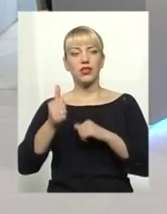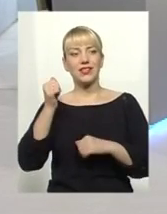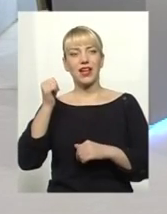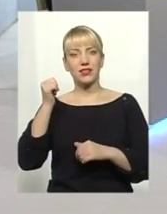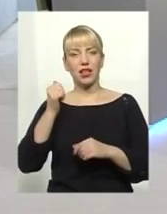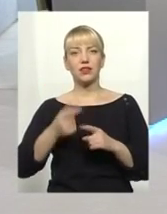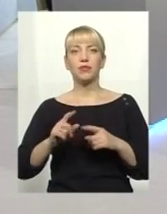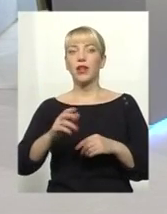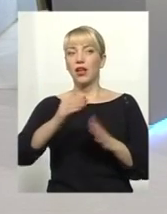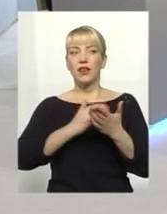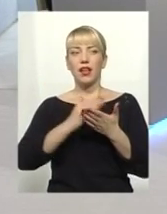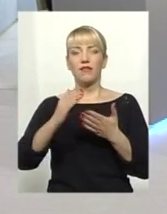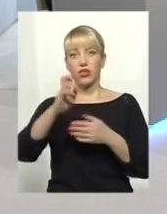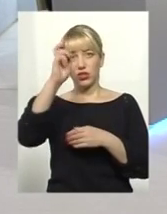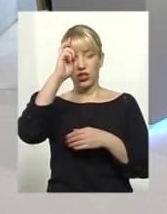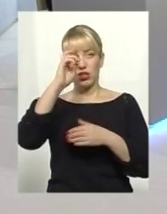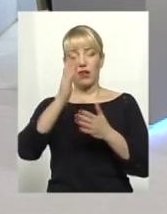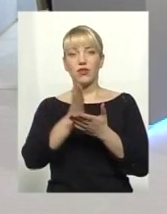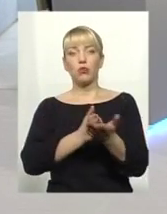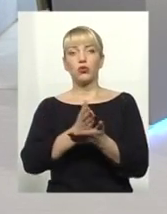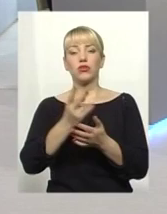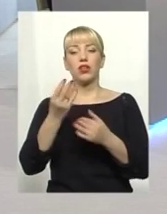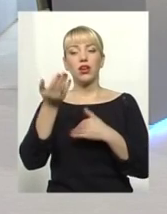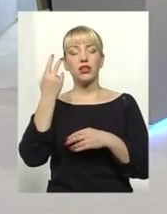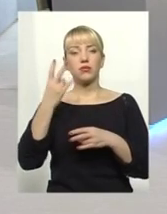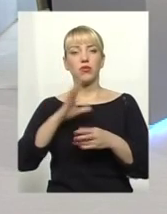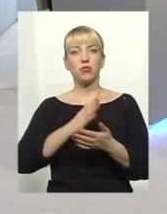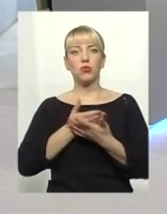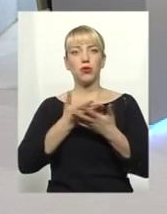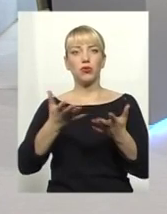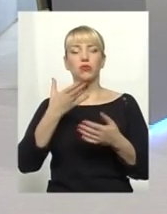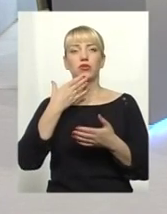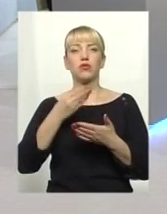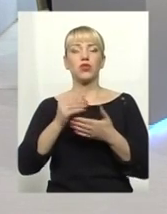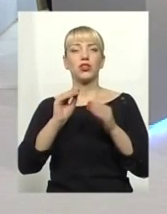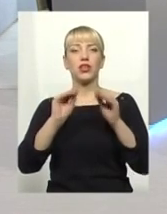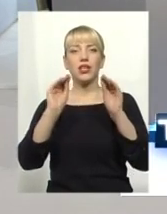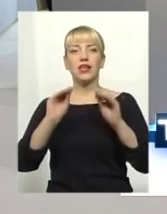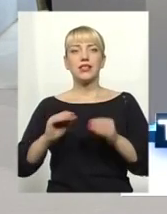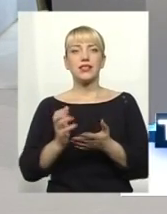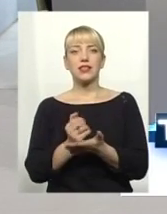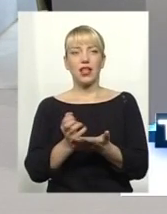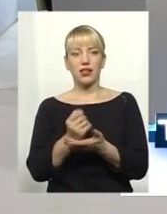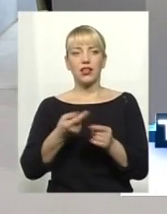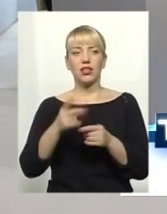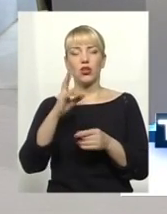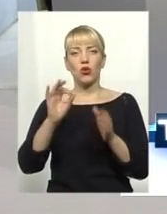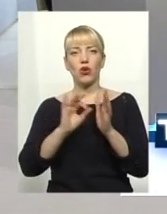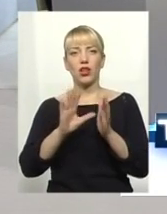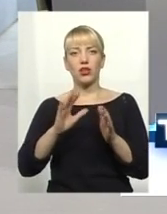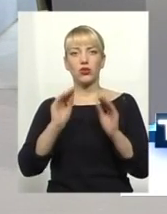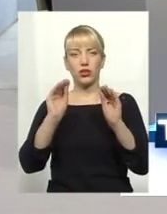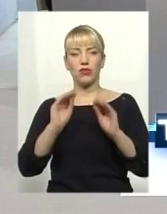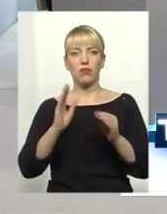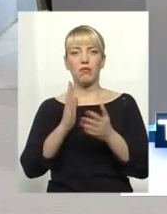Найвищі державні посадовці України повинні були і раніше уприлюднювати свої статки. Але електронне декларування має кілька ключових відмінностей. Я